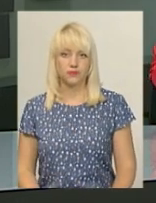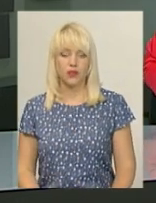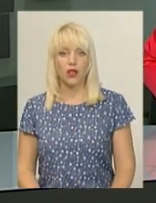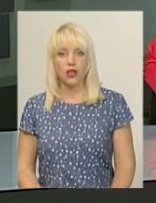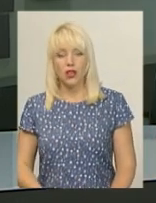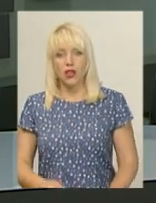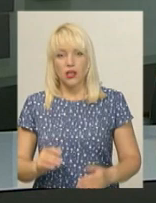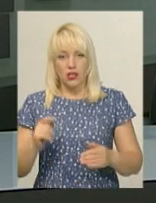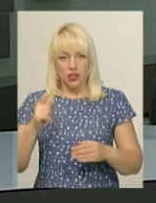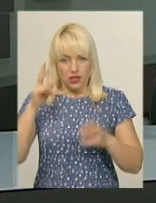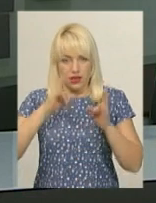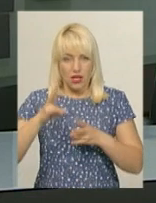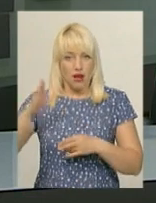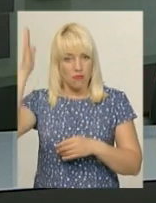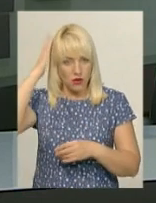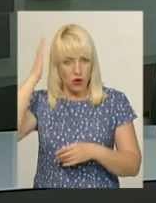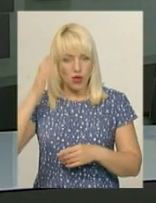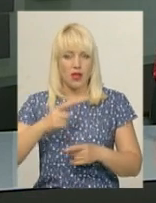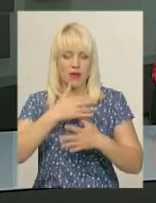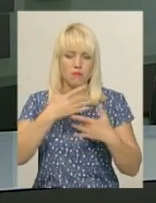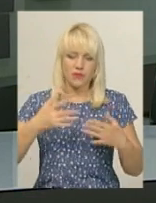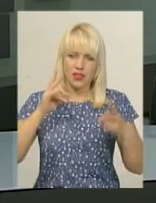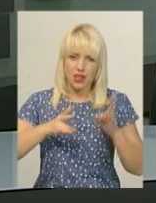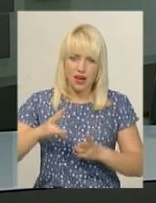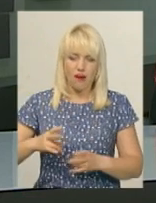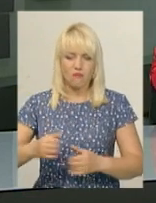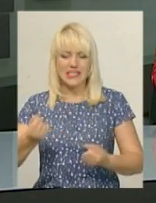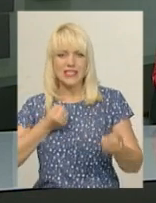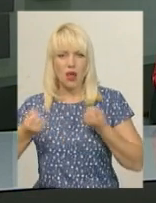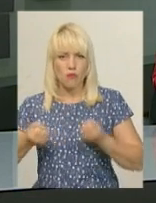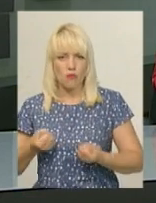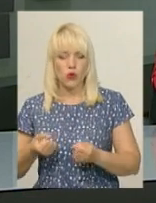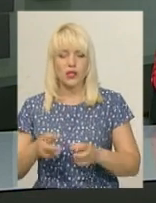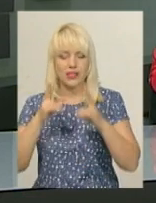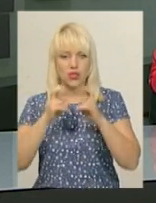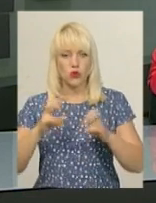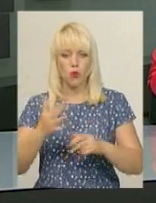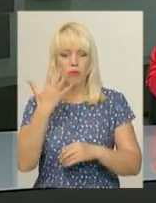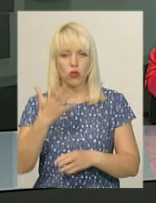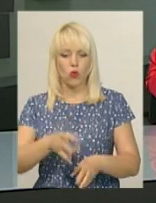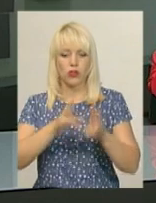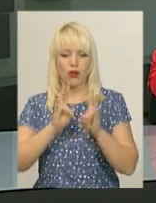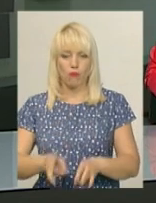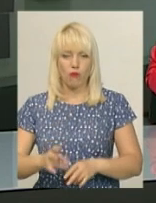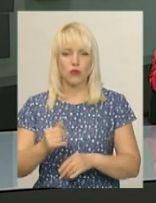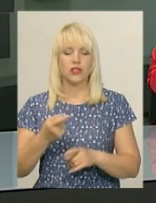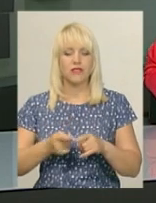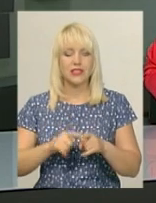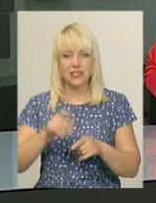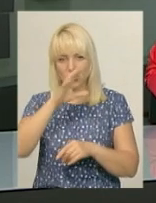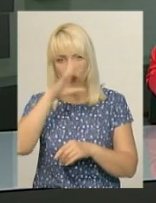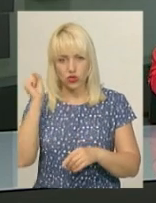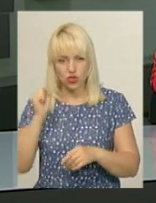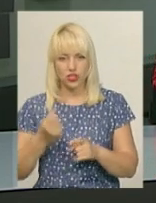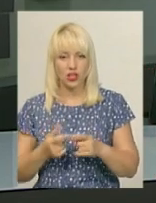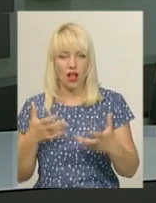Закриті черепно-мозкові травми, політравму та забої діагностували у п'ятьох травмованих у нічній аварії у Хмельницькому. Більше про